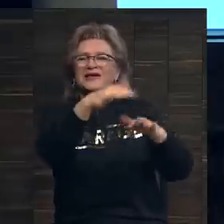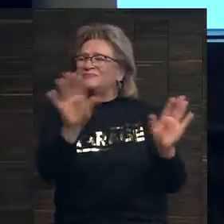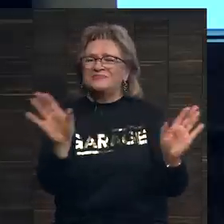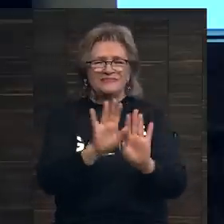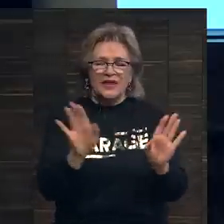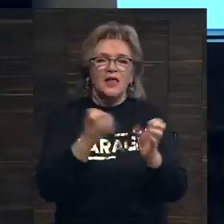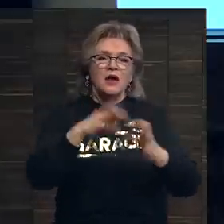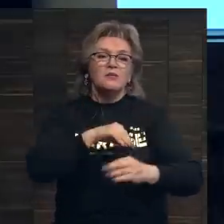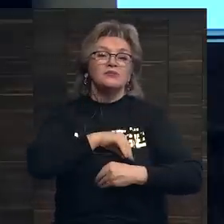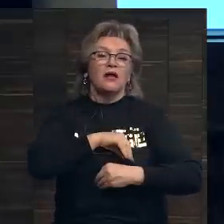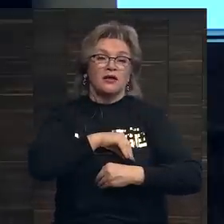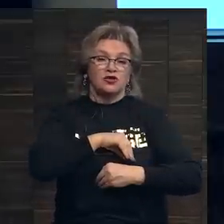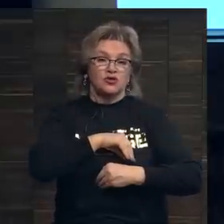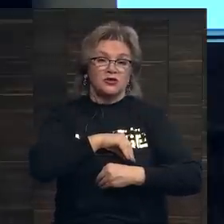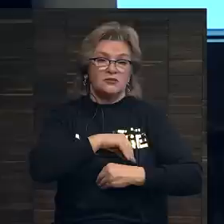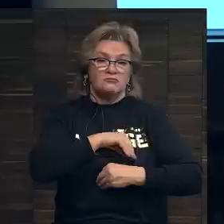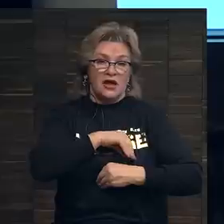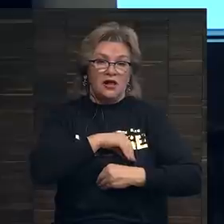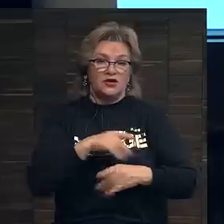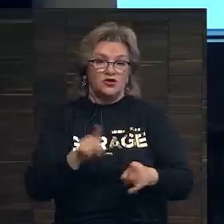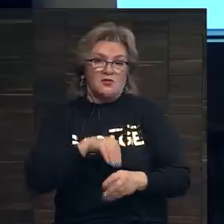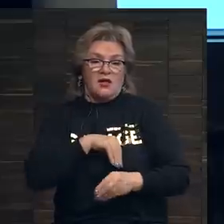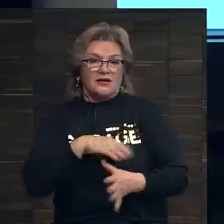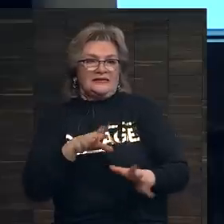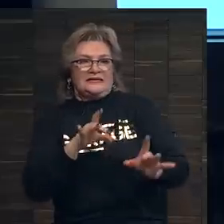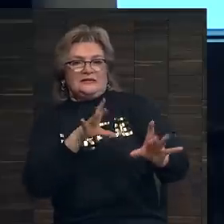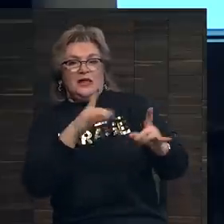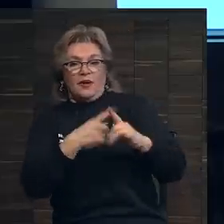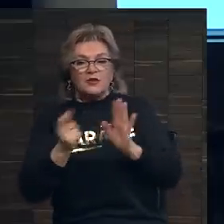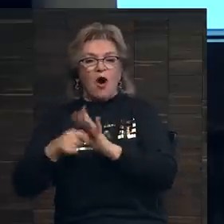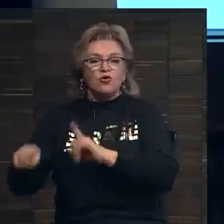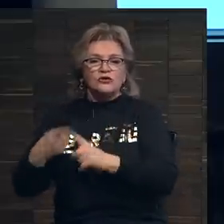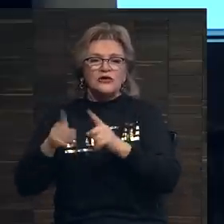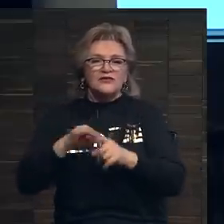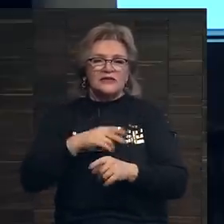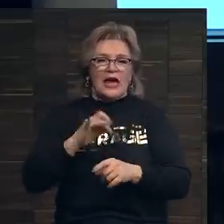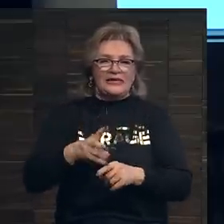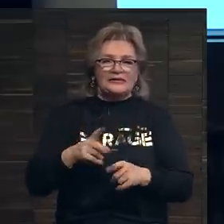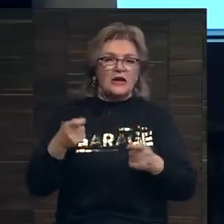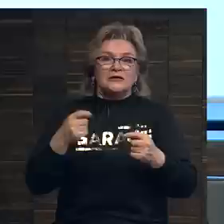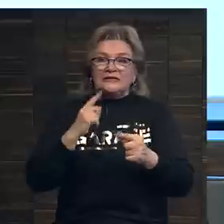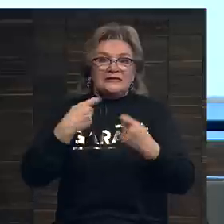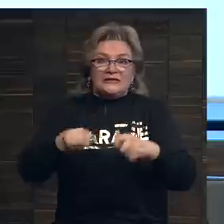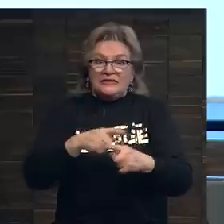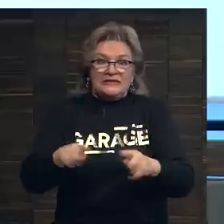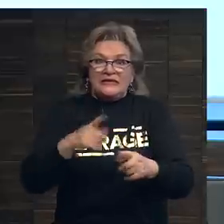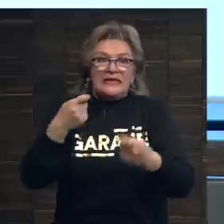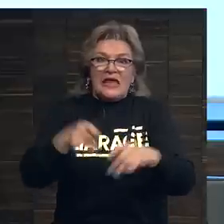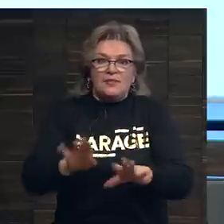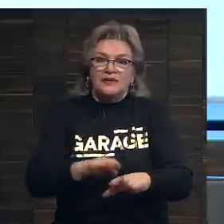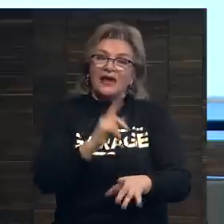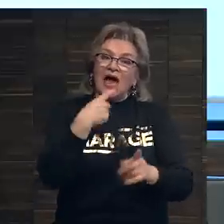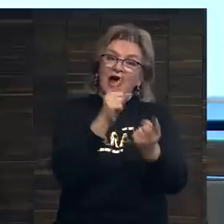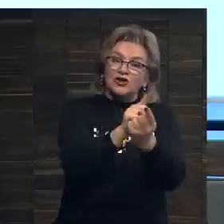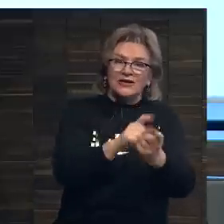искусства, но психологический эффект сказывается. Так что аукцион это всегда риск не продать. Частная продажа